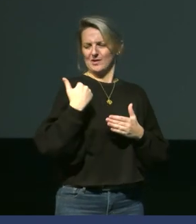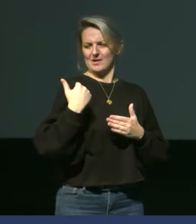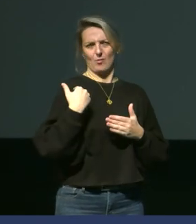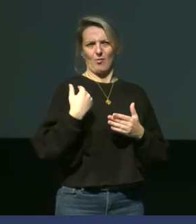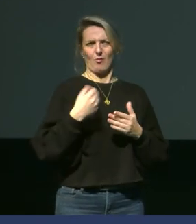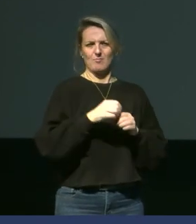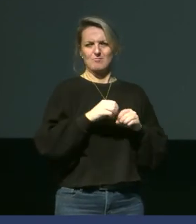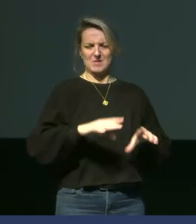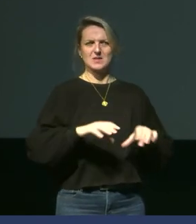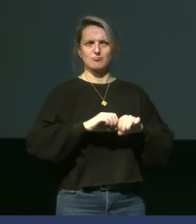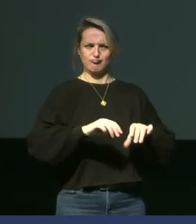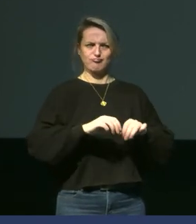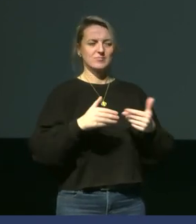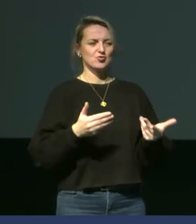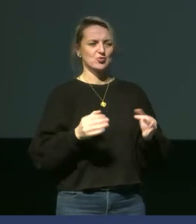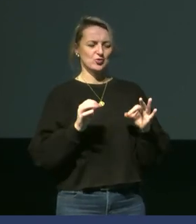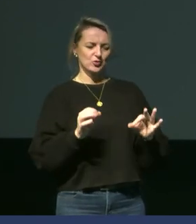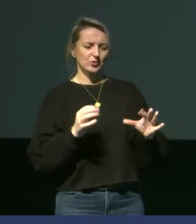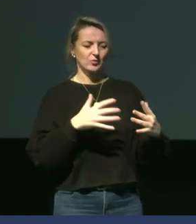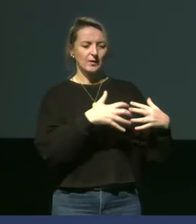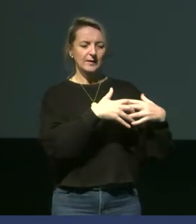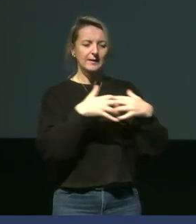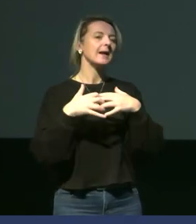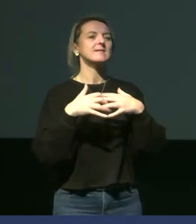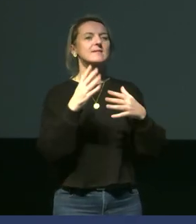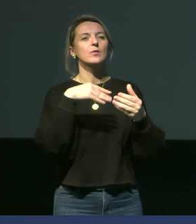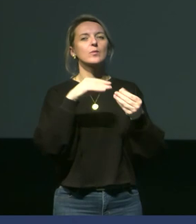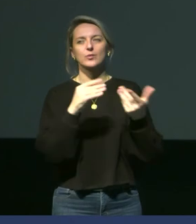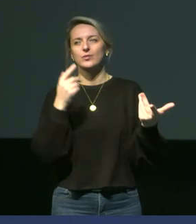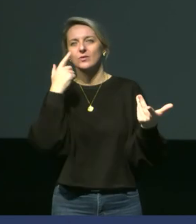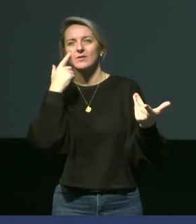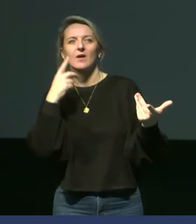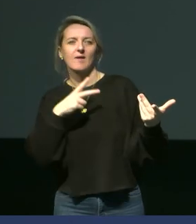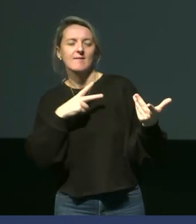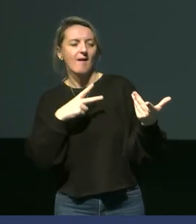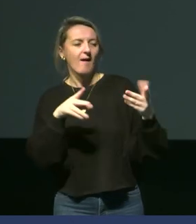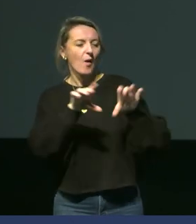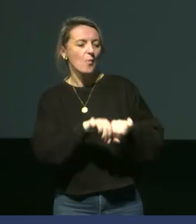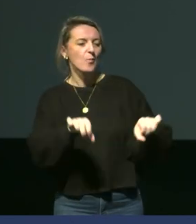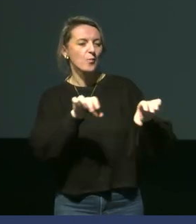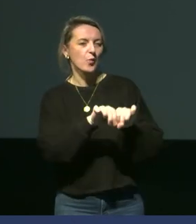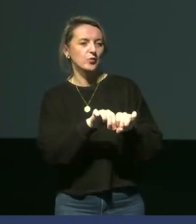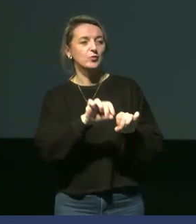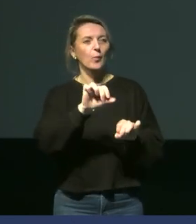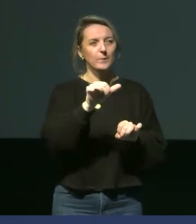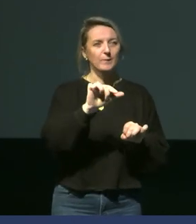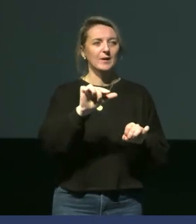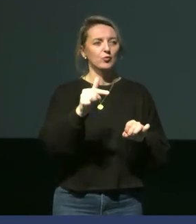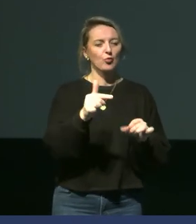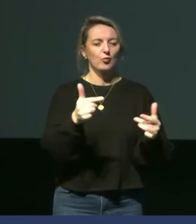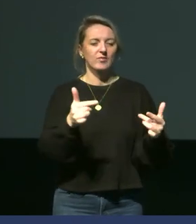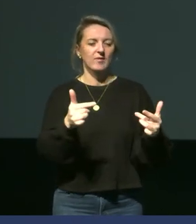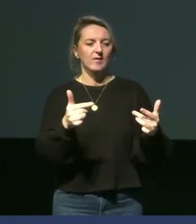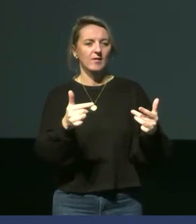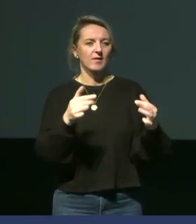médias, mais ce n pas que ça parce que la glace,'est là où aussi on va avoir la production primaire, la production secondaire, tout ce qui est